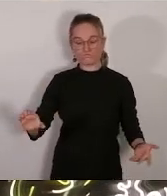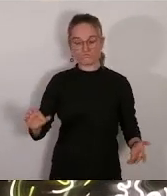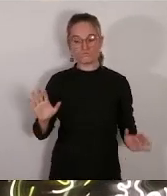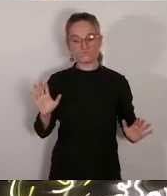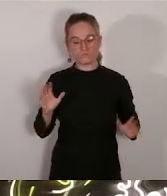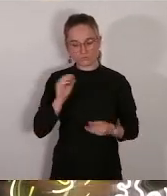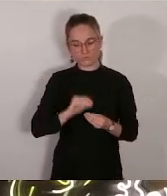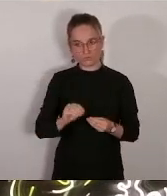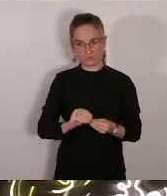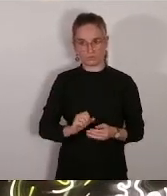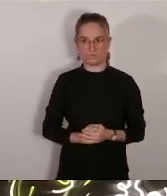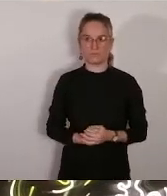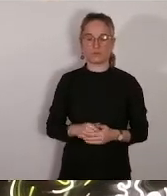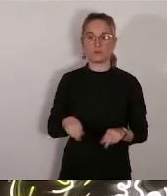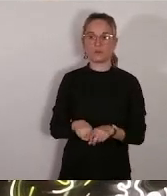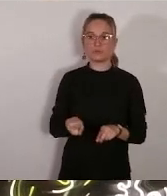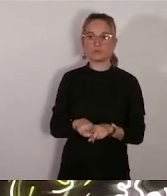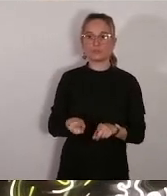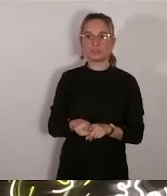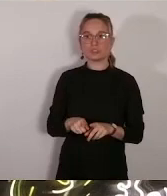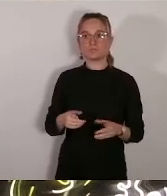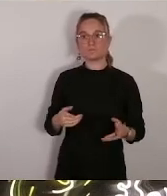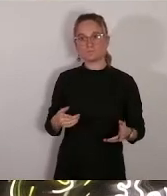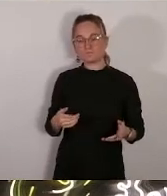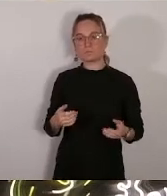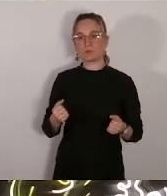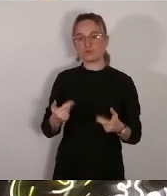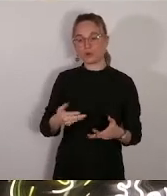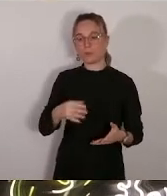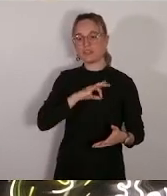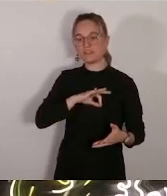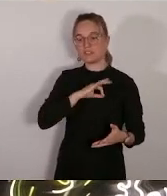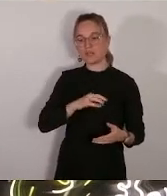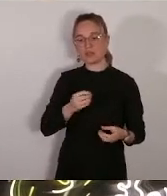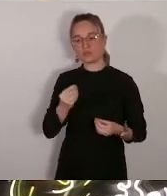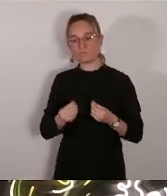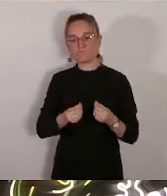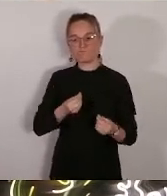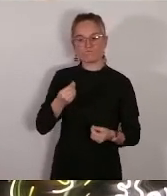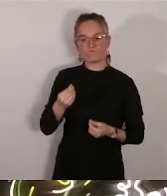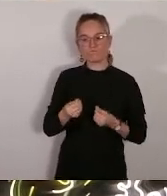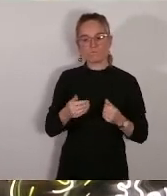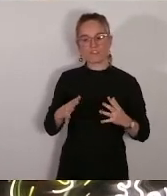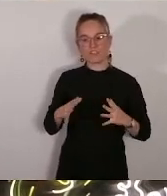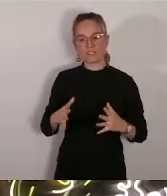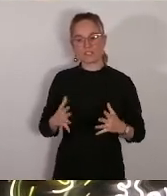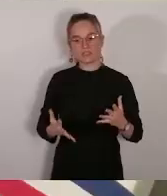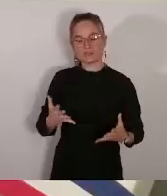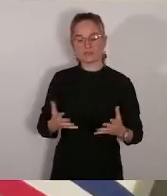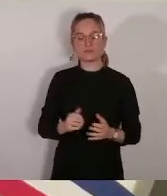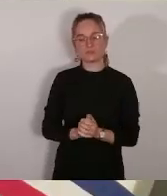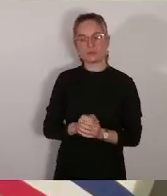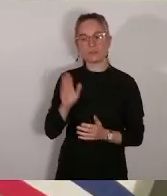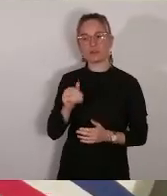de chaque bénéficiaire, nous voterons donc contre cette délibération. – Madame la maire, j'appelle